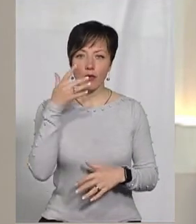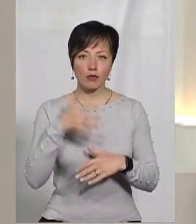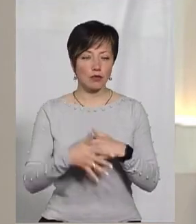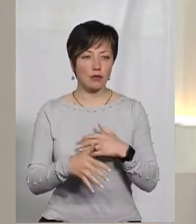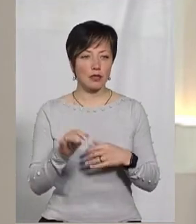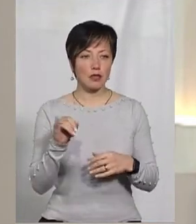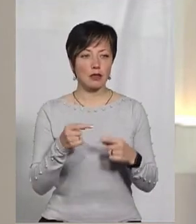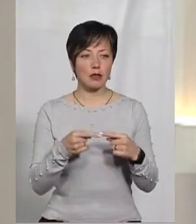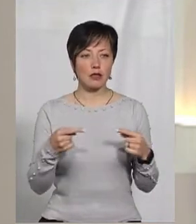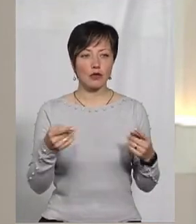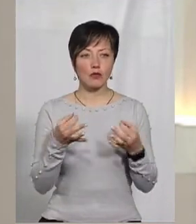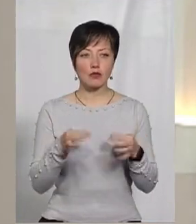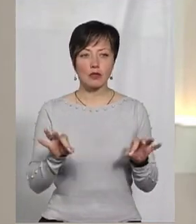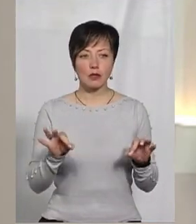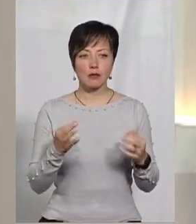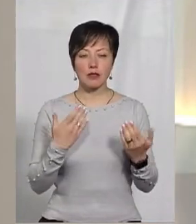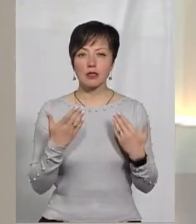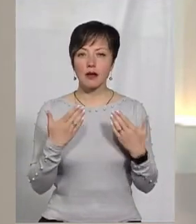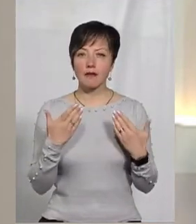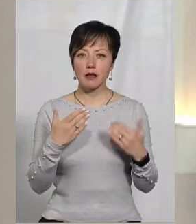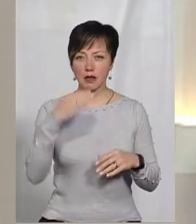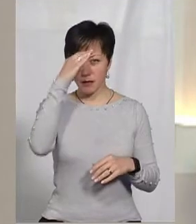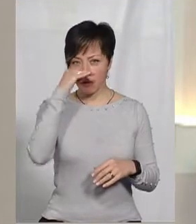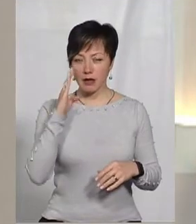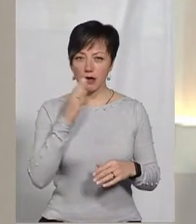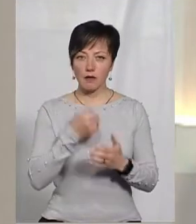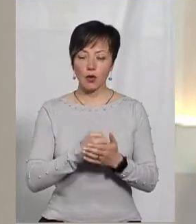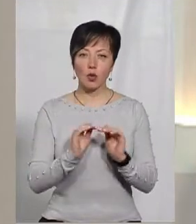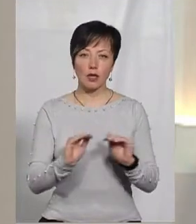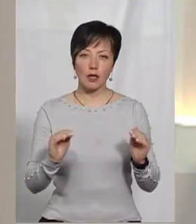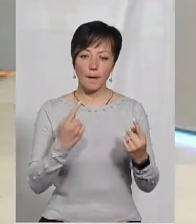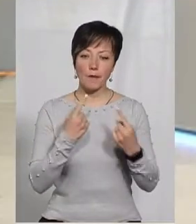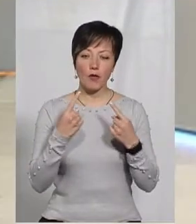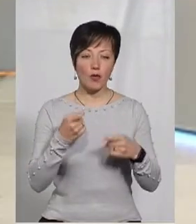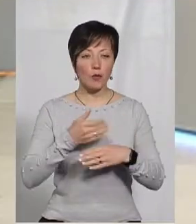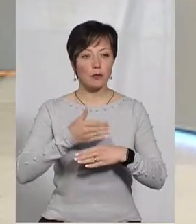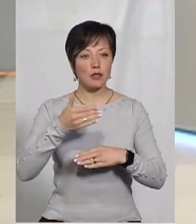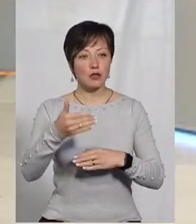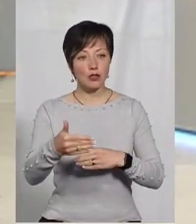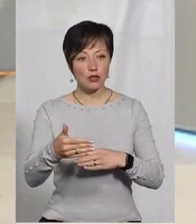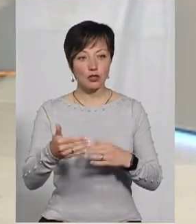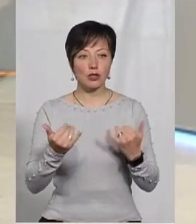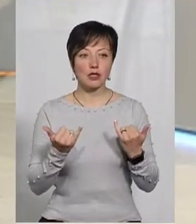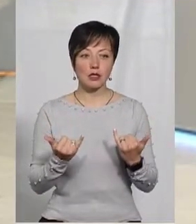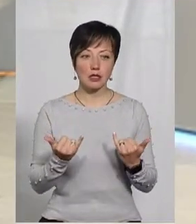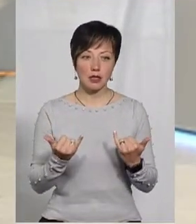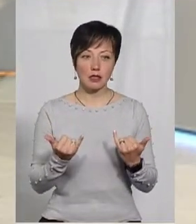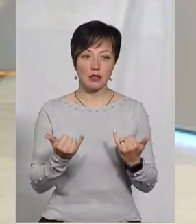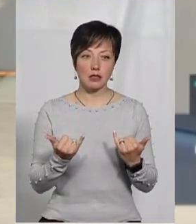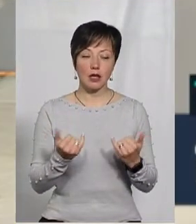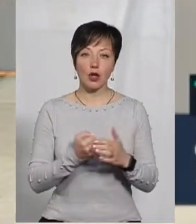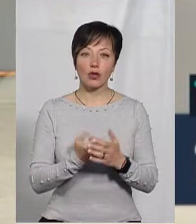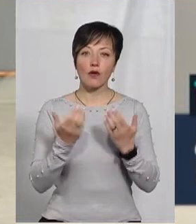допустимо ставлення батьків до дітей поговоримо трошки пізніше. А зараз, пані Любове,